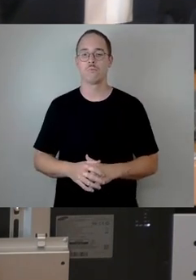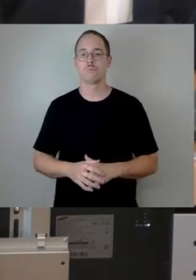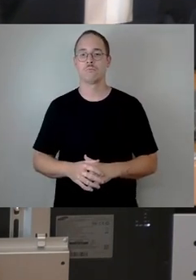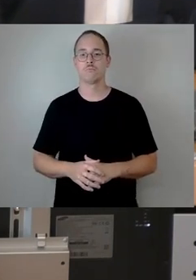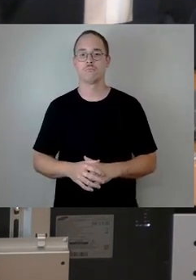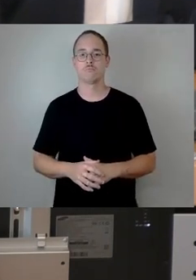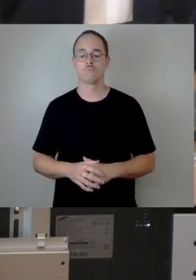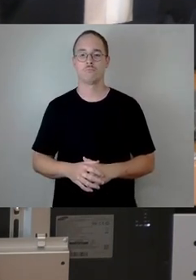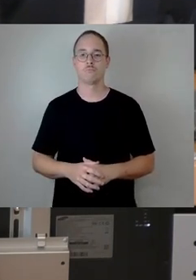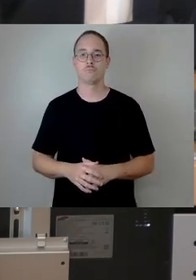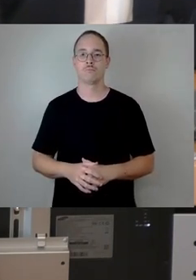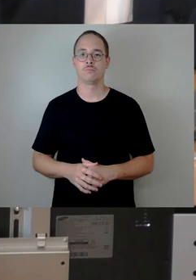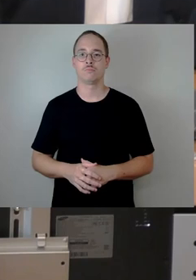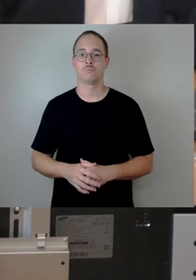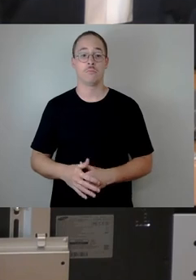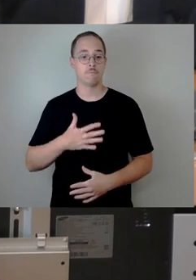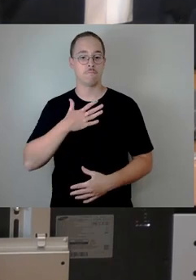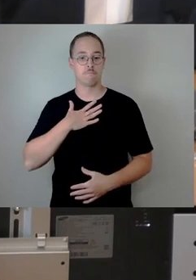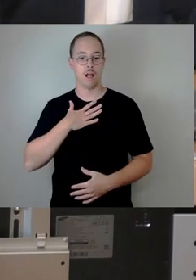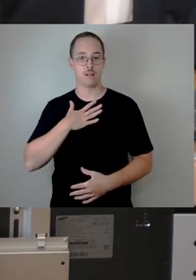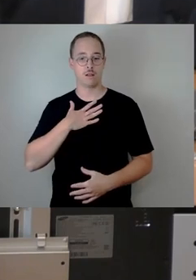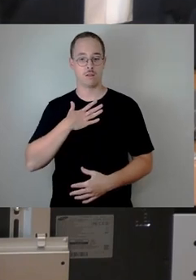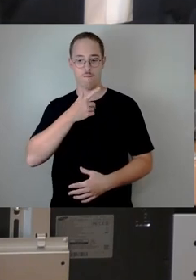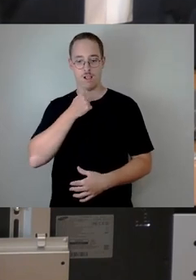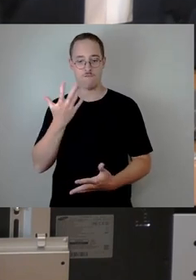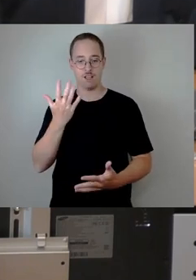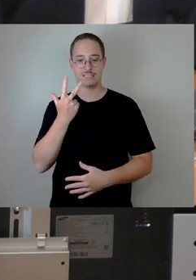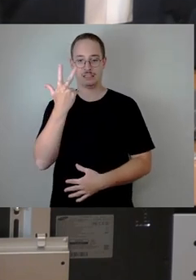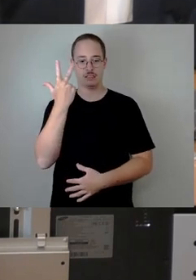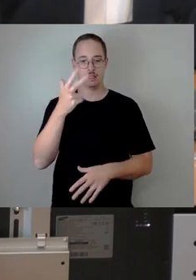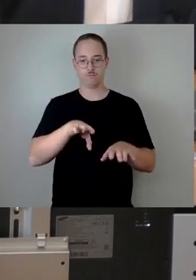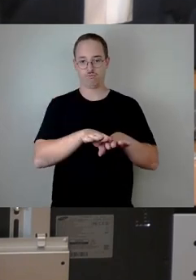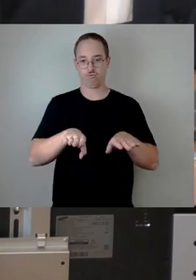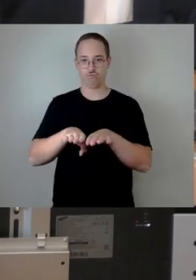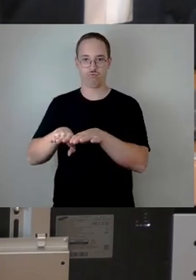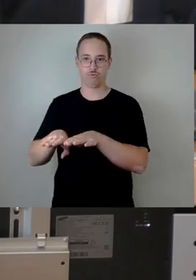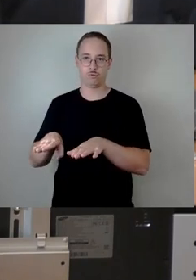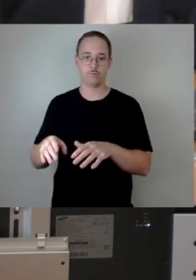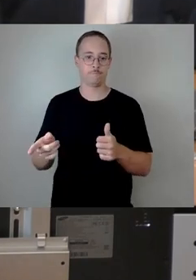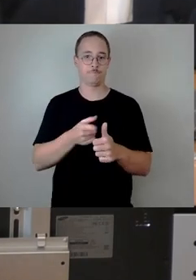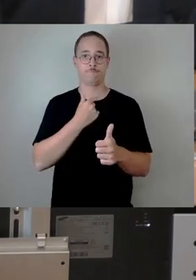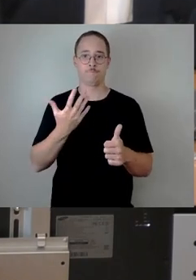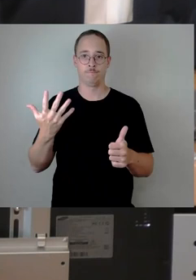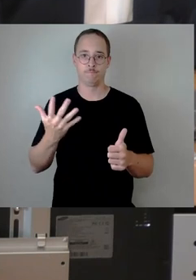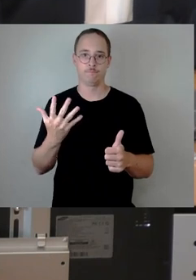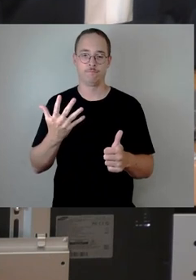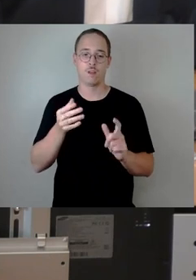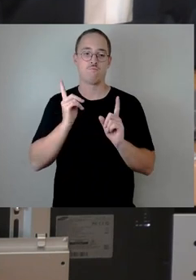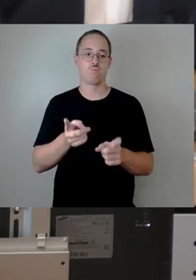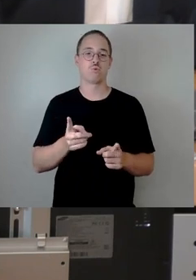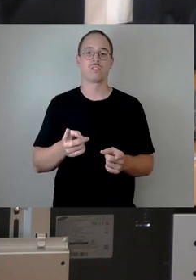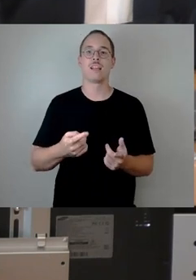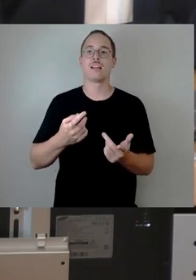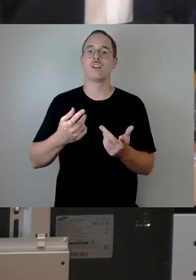wird es dabei vor allem drei grundsätzliche Prämissen geben. Erstens, wir müssen die Schuldenfreiheit erhalten.